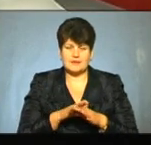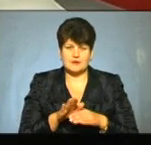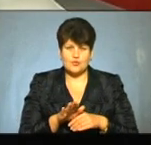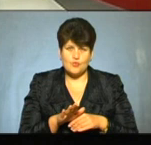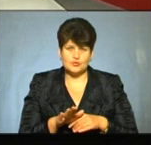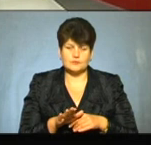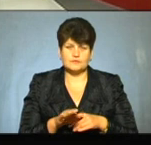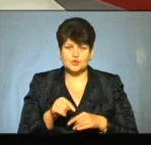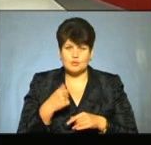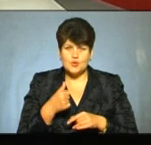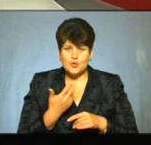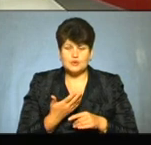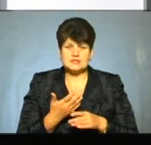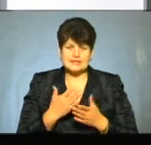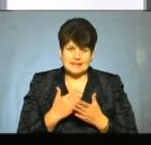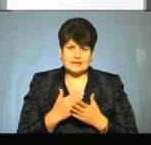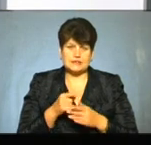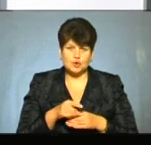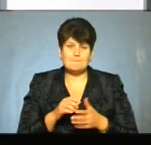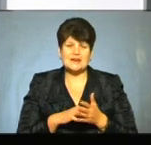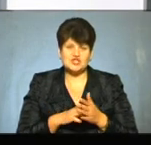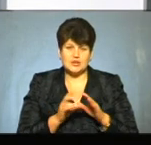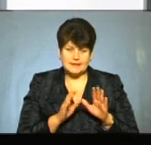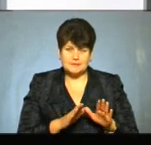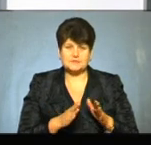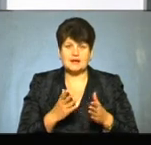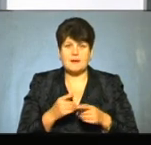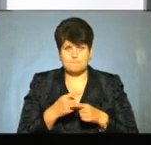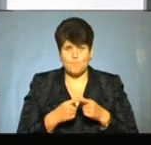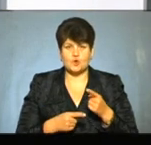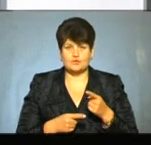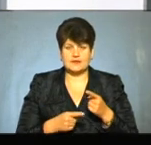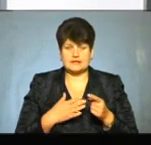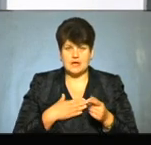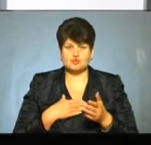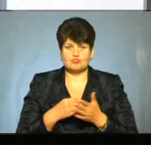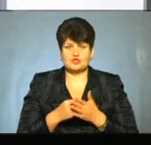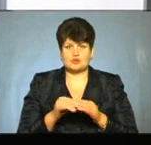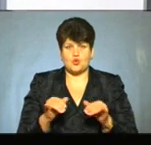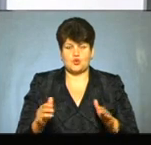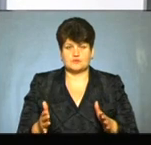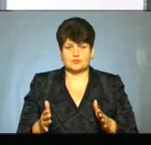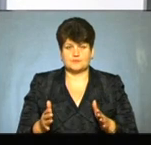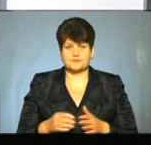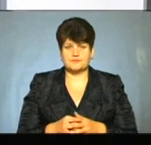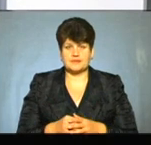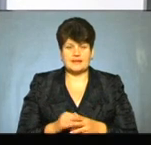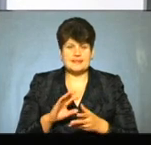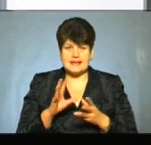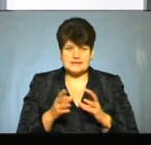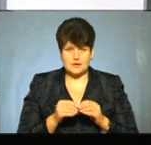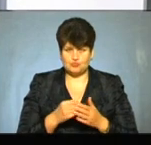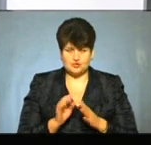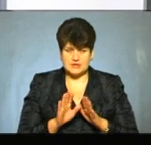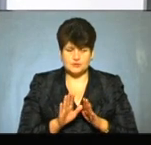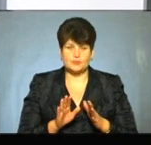бюджет міста, Чертково, цьому році є на те об'єктивні причини, але це десь половина нашого бюджету розвитку, не загального